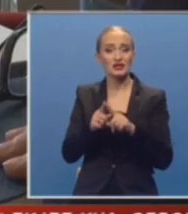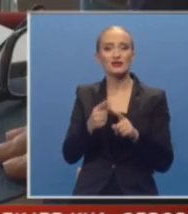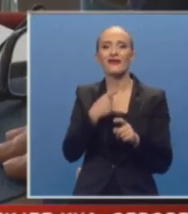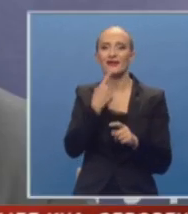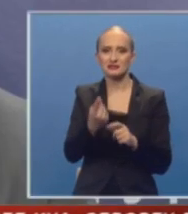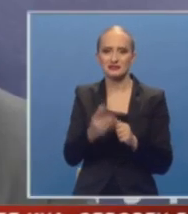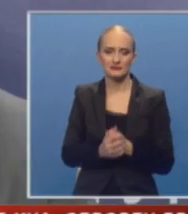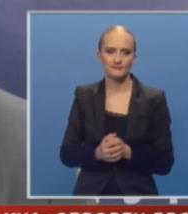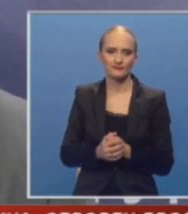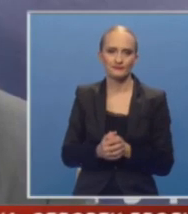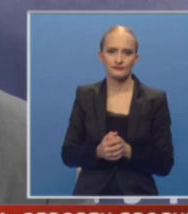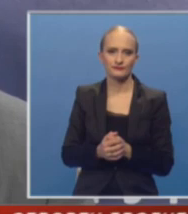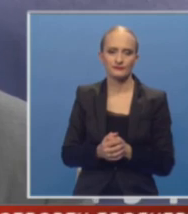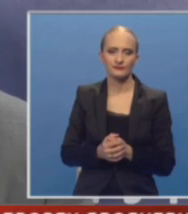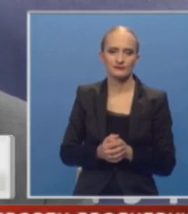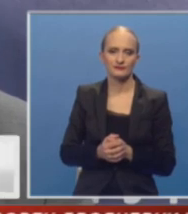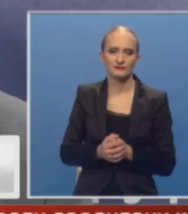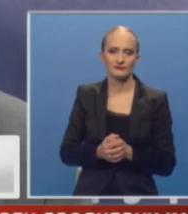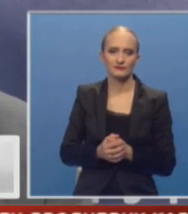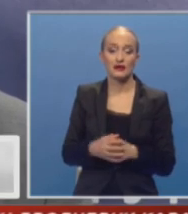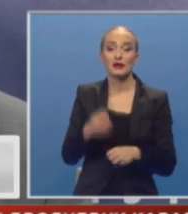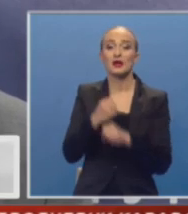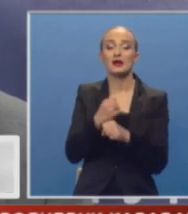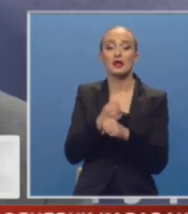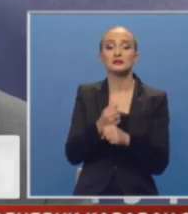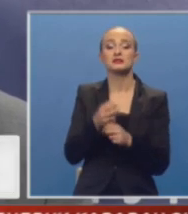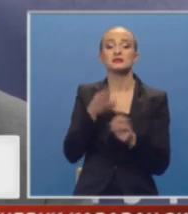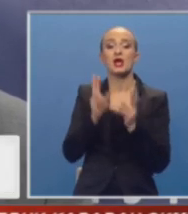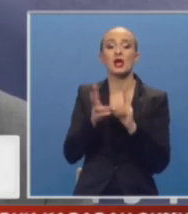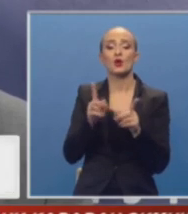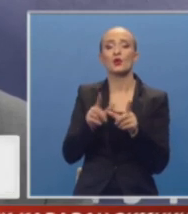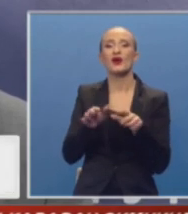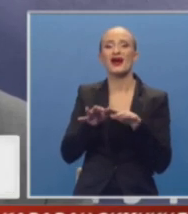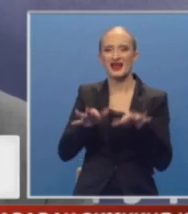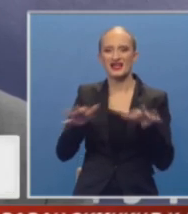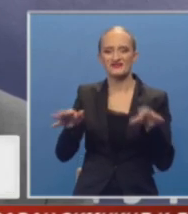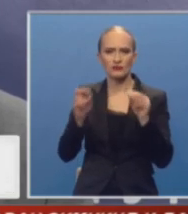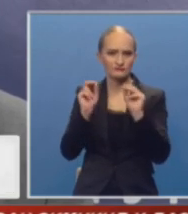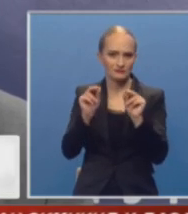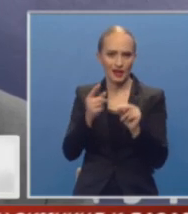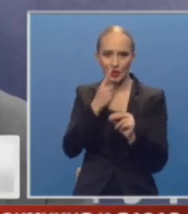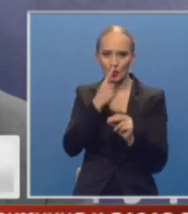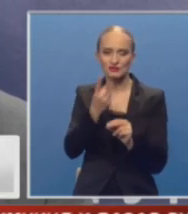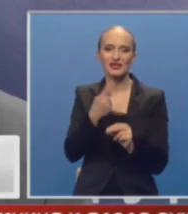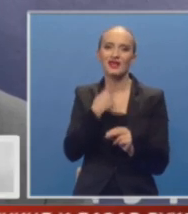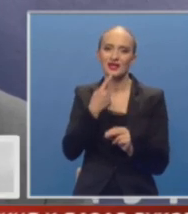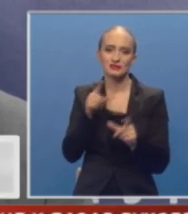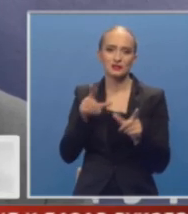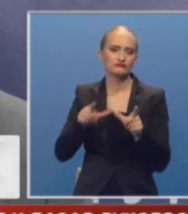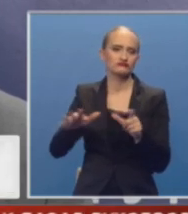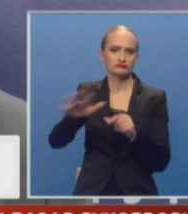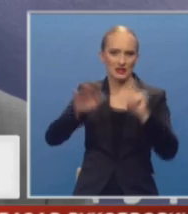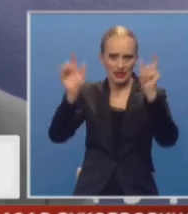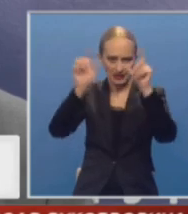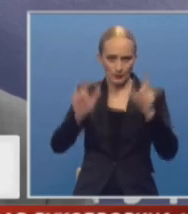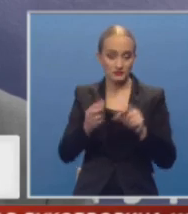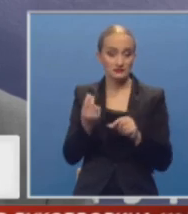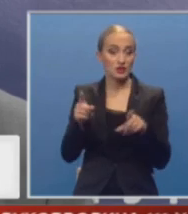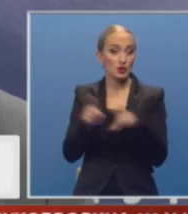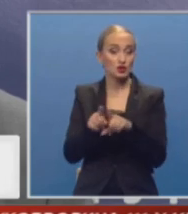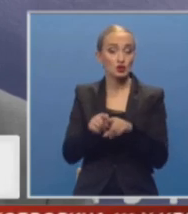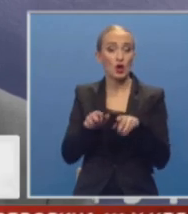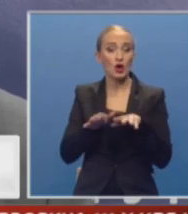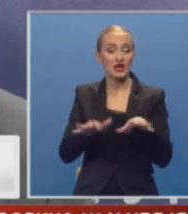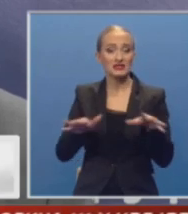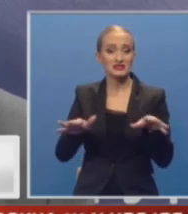jezikom. Radi se kako o razvoju predavanja ruskog jezika na teritoriji Republice Srpskoj, tako i o